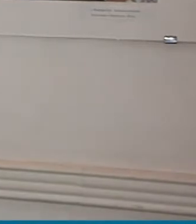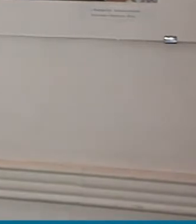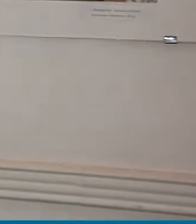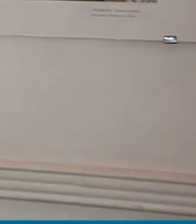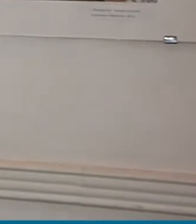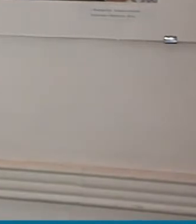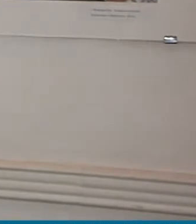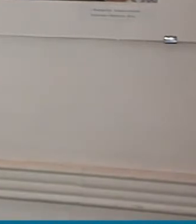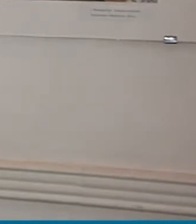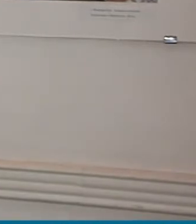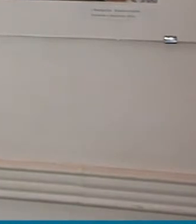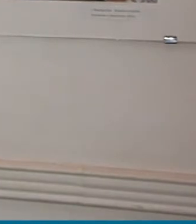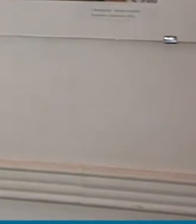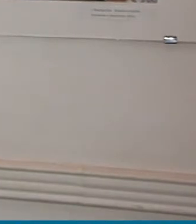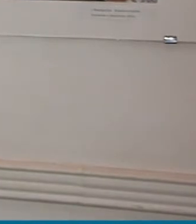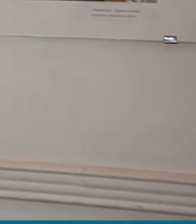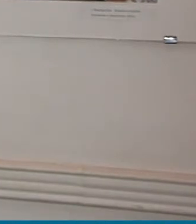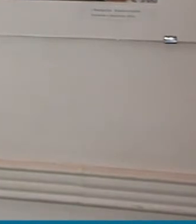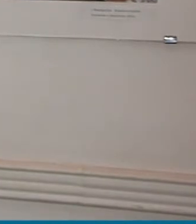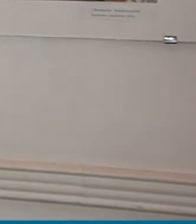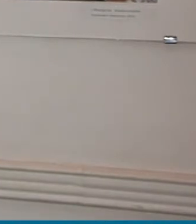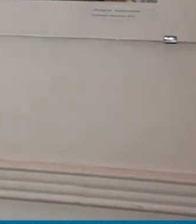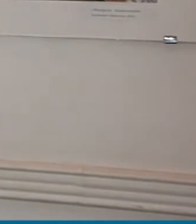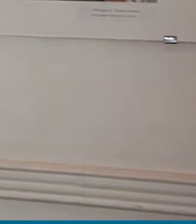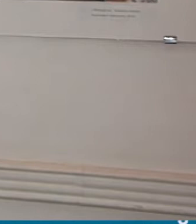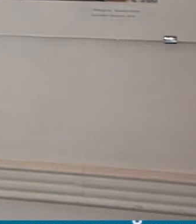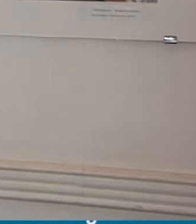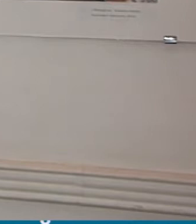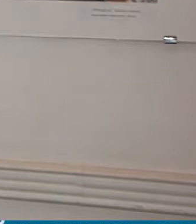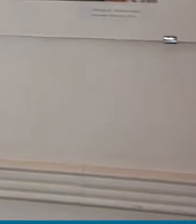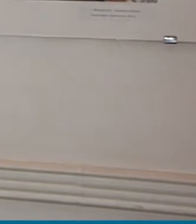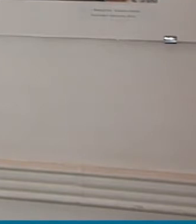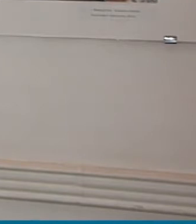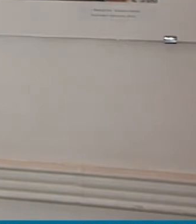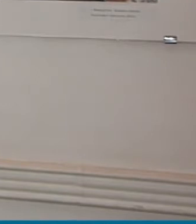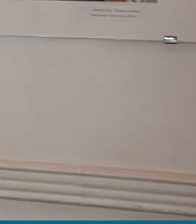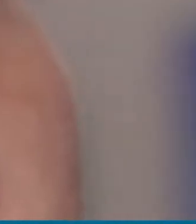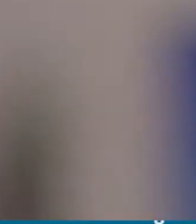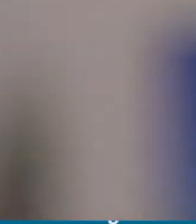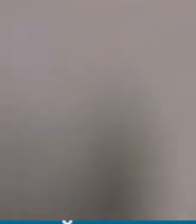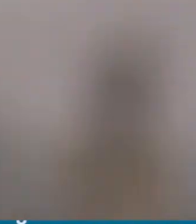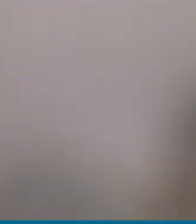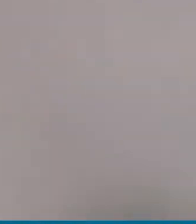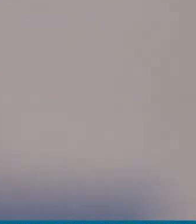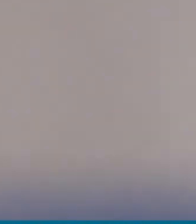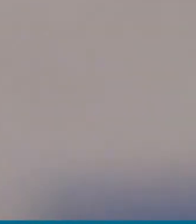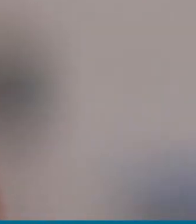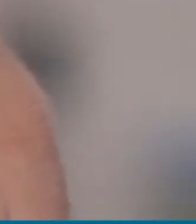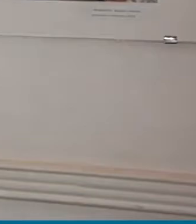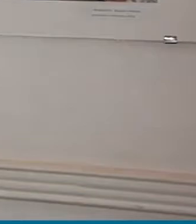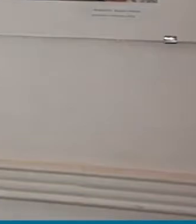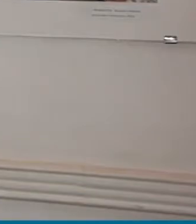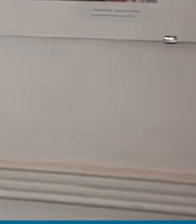всім миром, як говориться, організовуємо какую-то допомогу. Ми сподіваємося, що